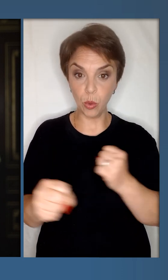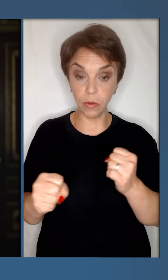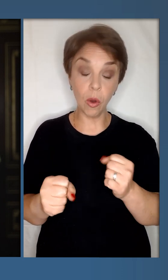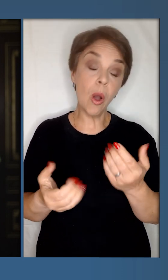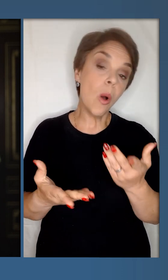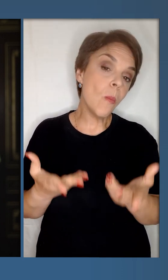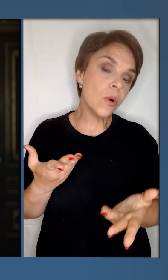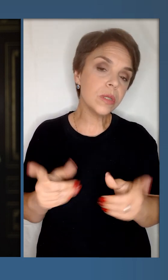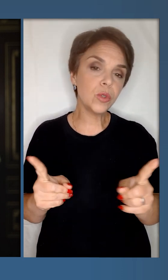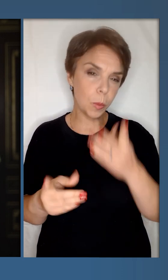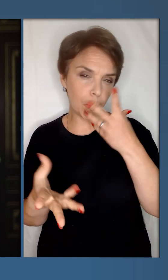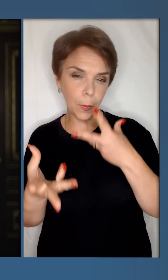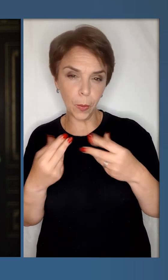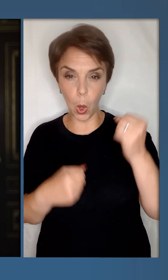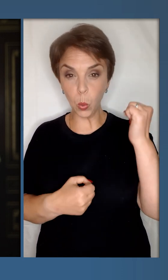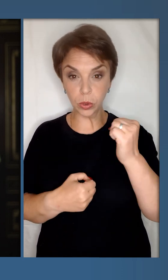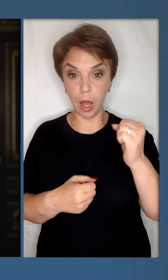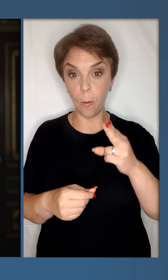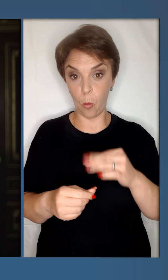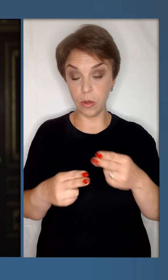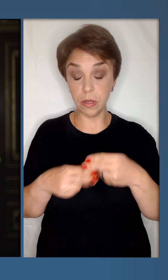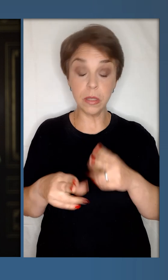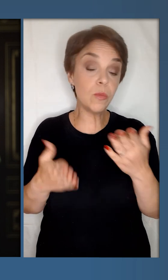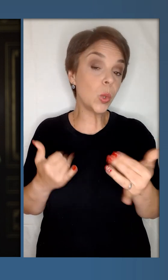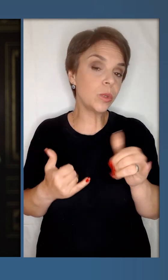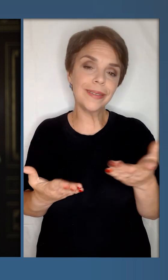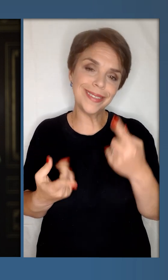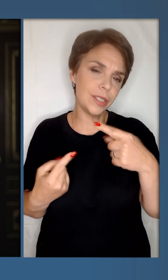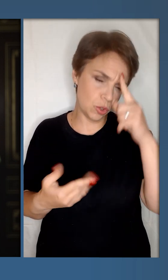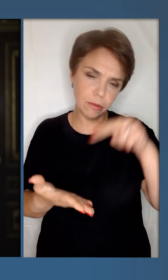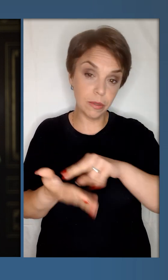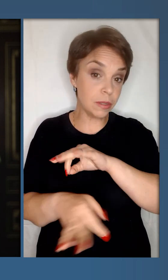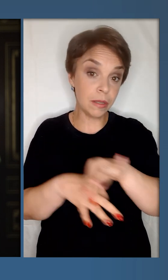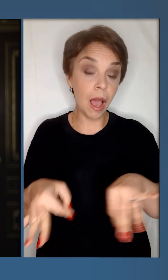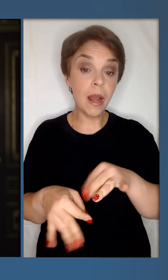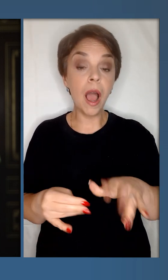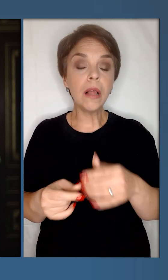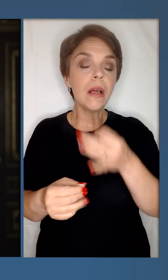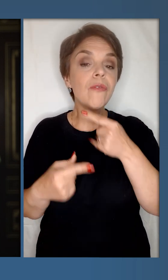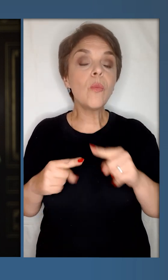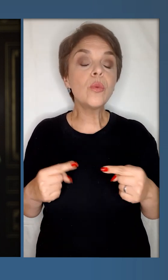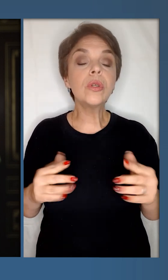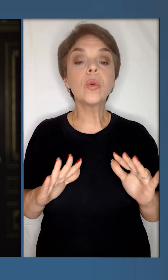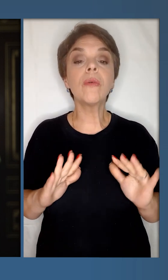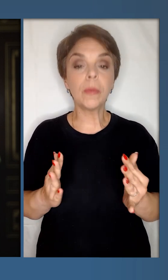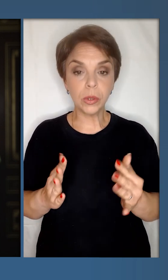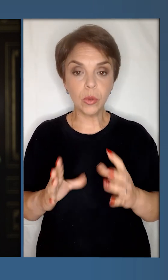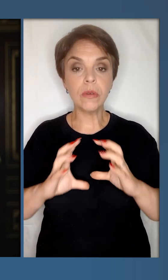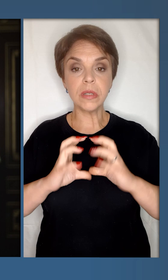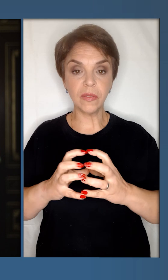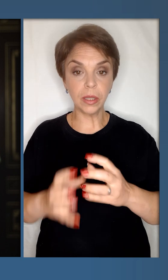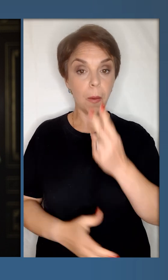вибухівку. Можливо, щоб імітувати удар по станції. Можливо, у них якісь інші сценарії. Але в будь-якому випадку